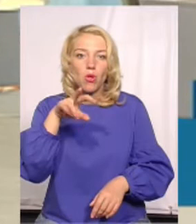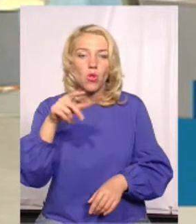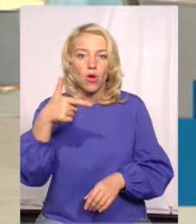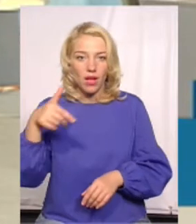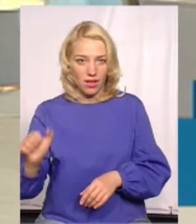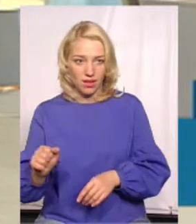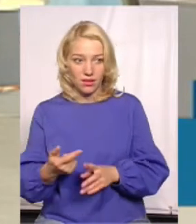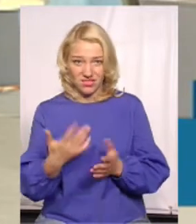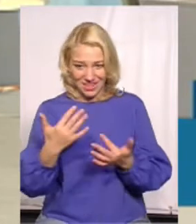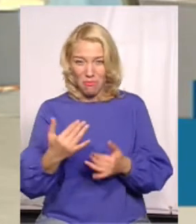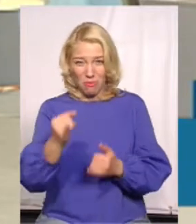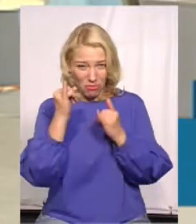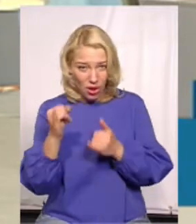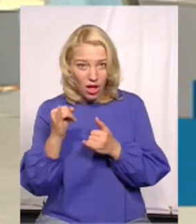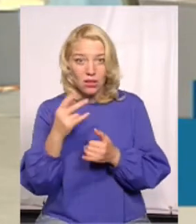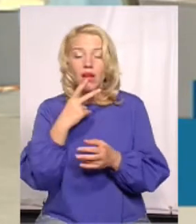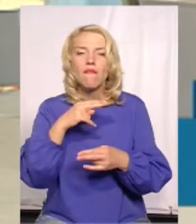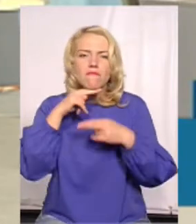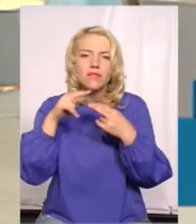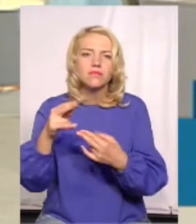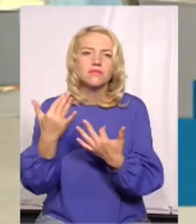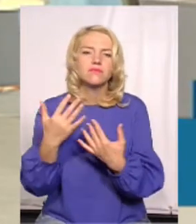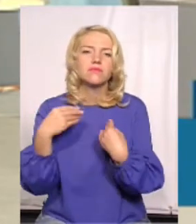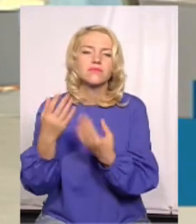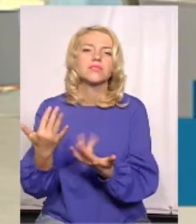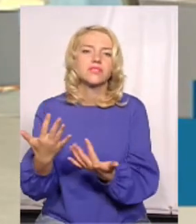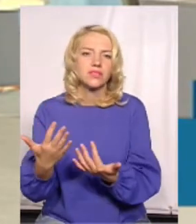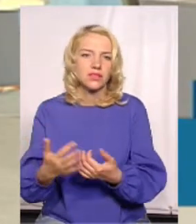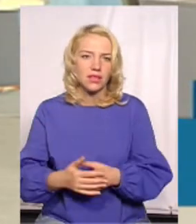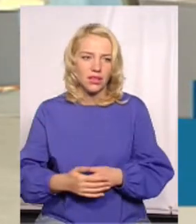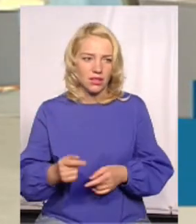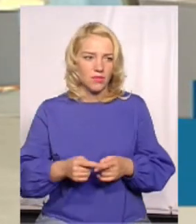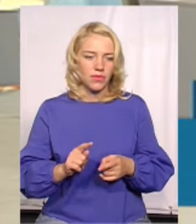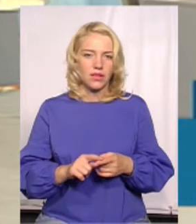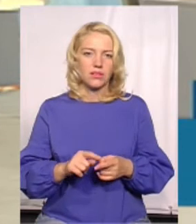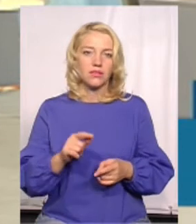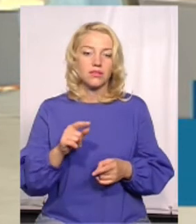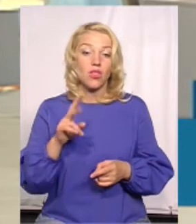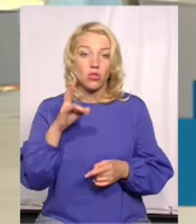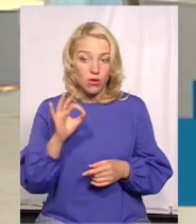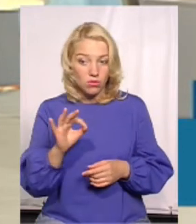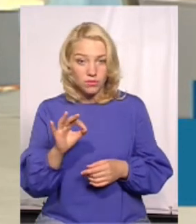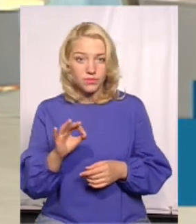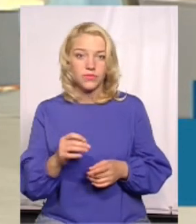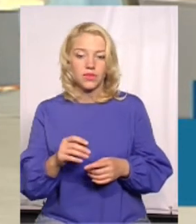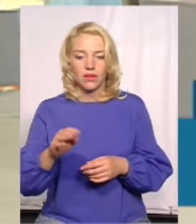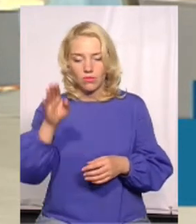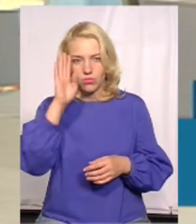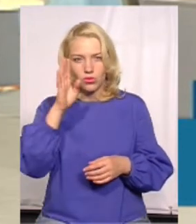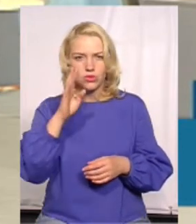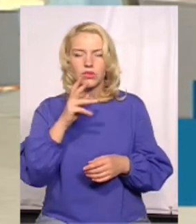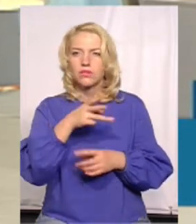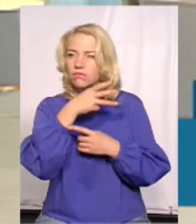настільки вони були погані, що треба було саме ходити, і навіть цей дядьку пузати, який голим ходив по місту безкультурно, тим не менш, він ходив і